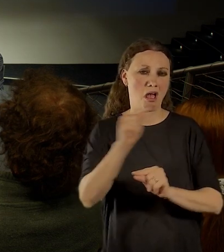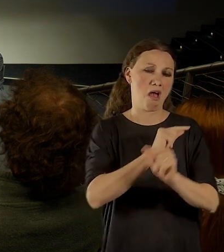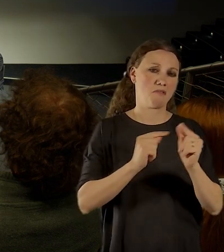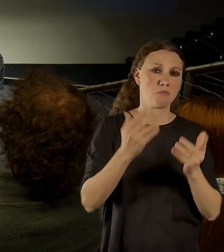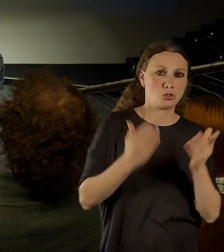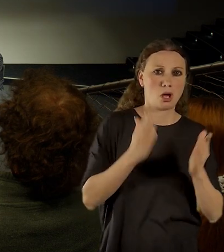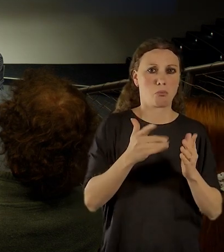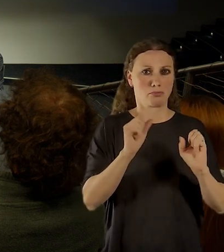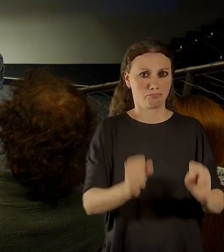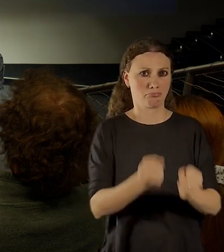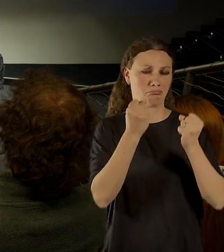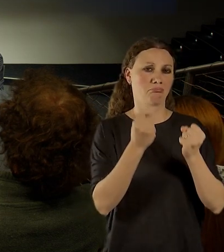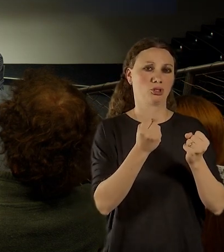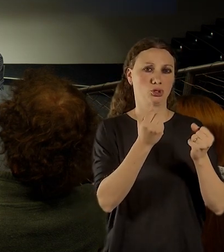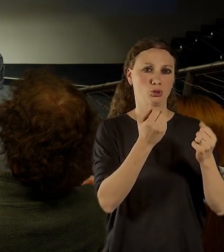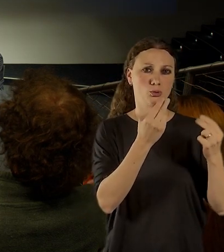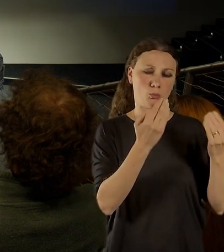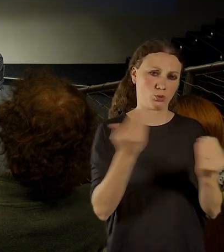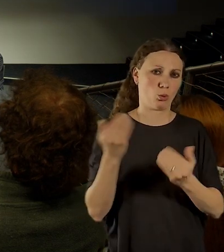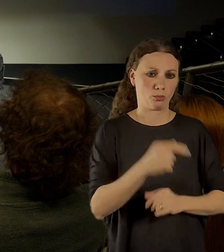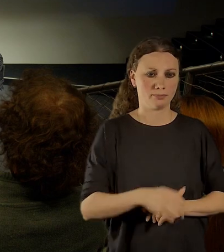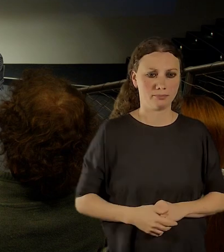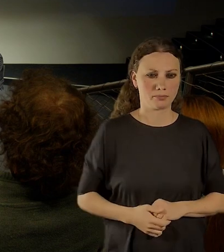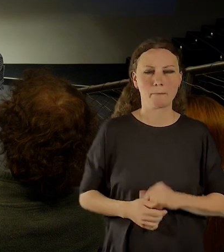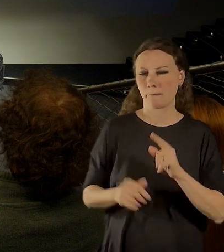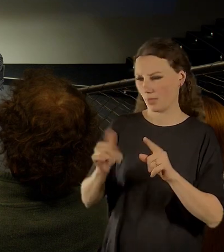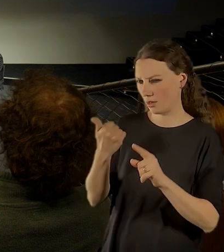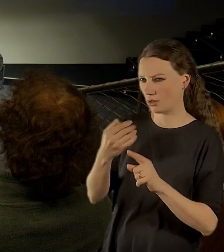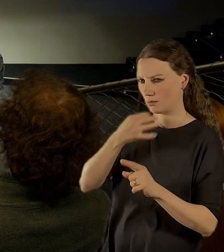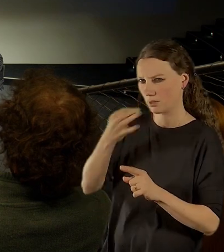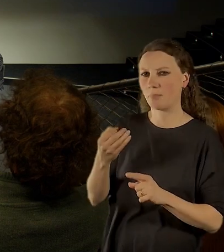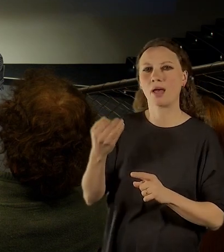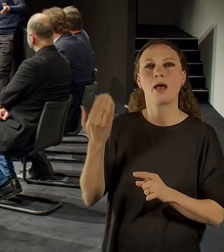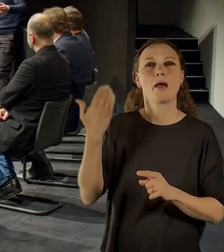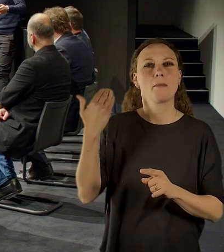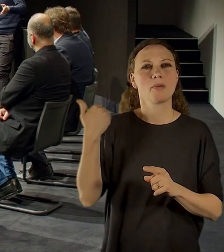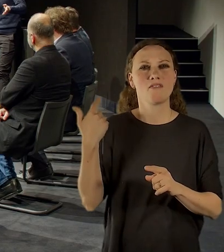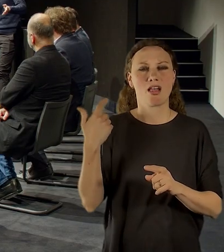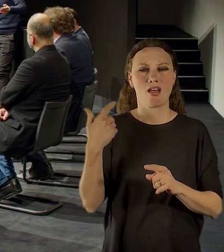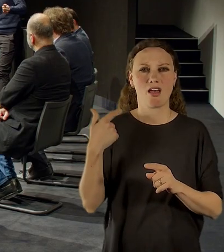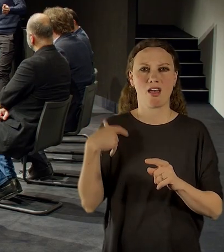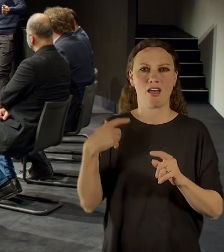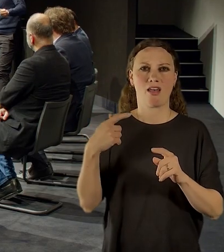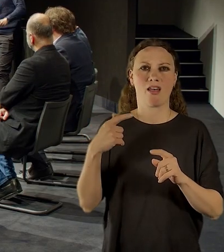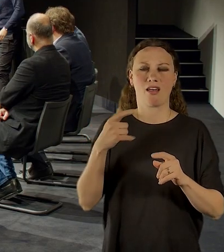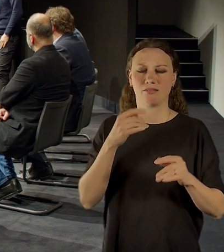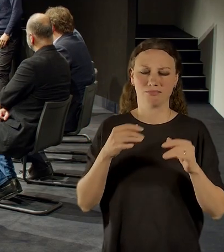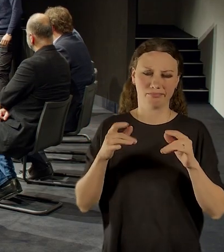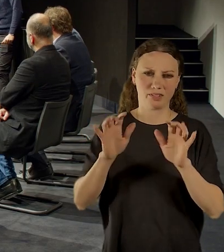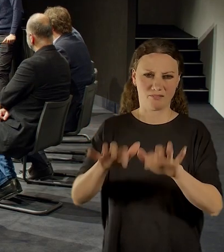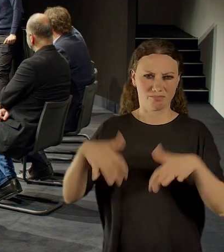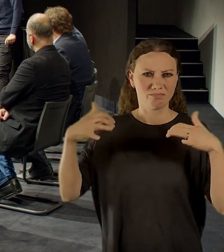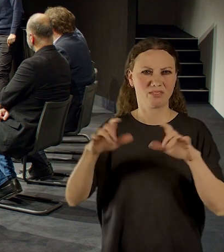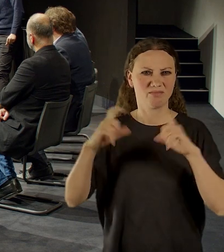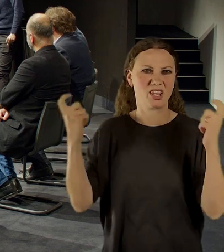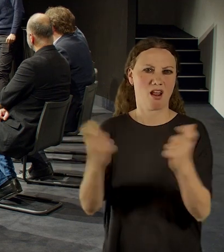svazbojovní. Zmíněný ústav, myslím, že se pletu nesídlil v budově bývalého federálního schromáždění? Ne, ne. Ústav sídlil a vlastně